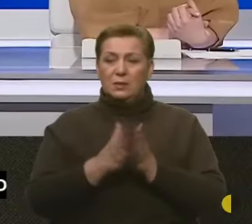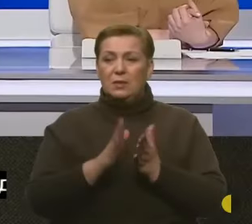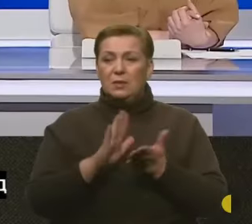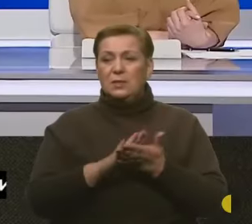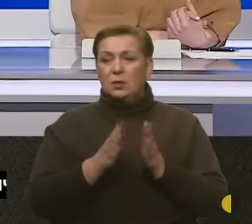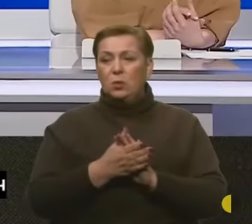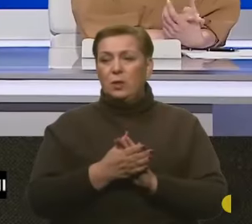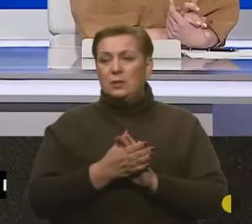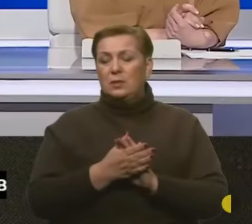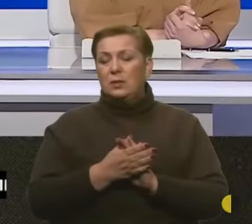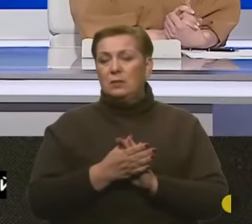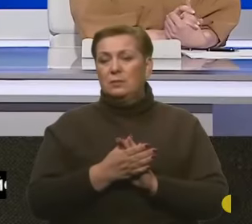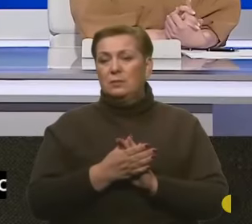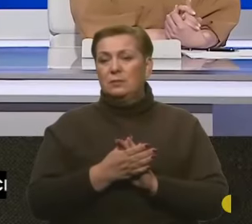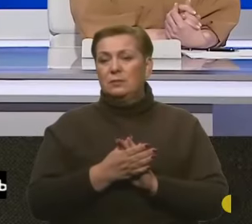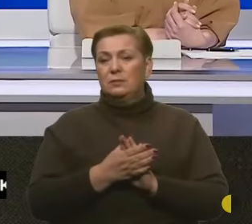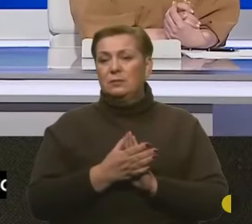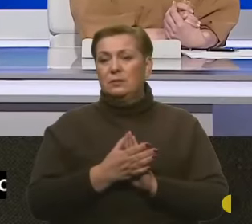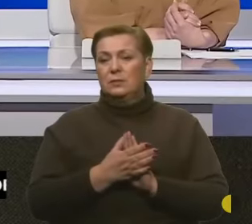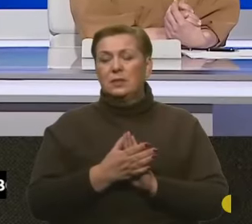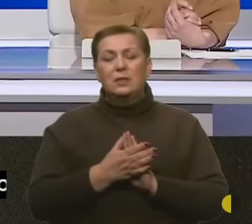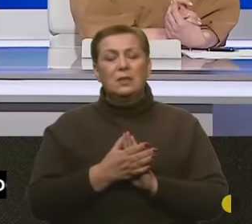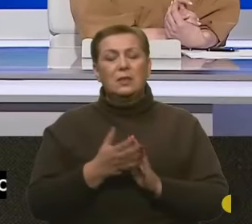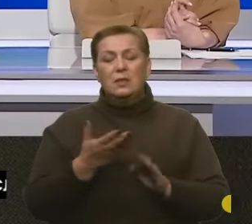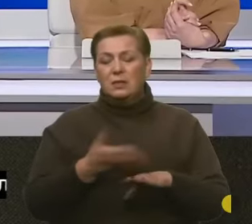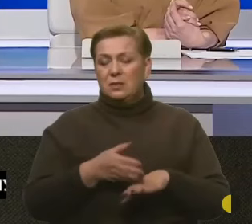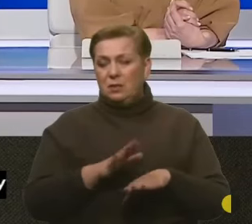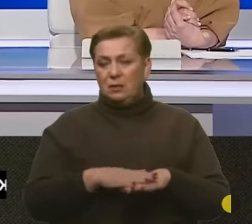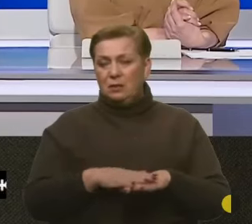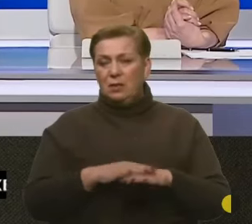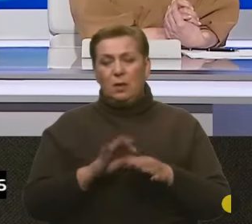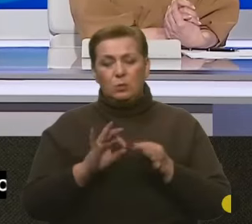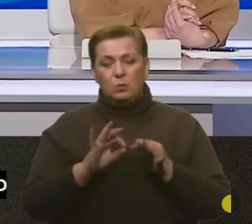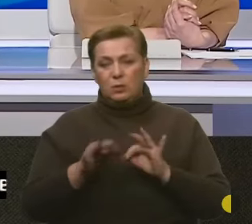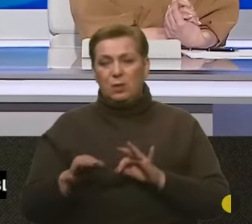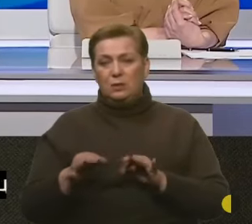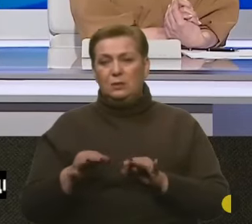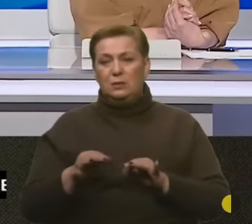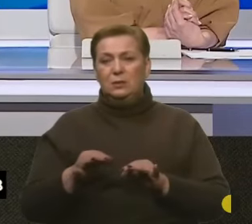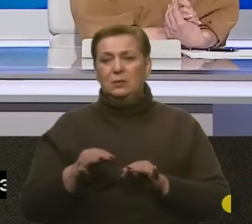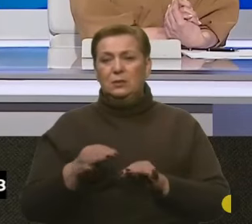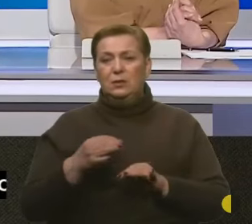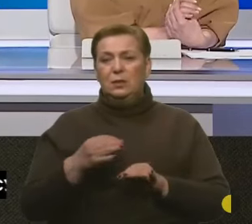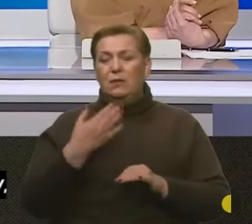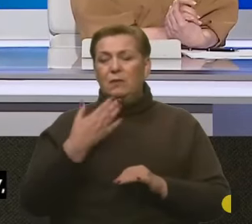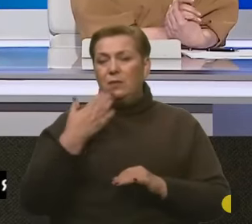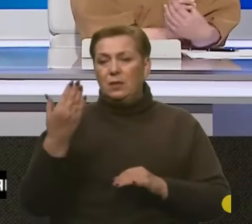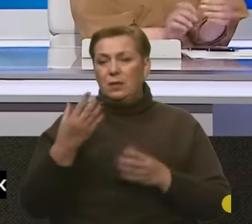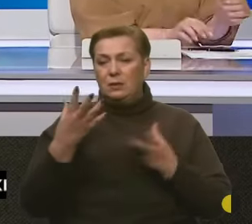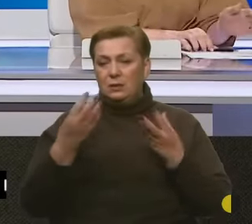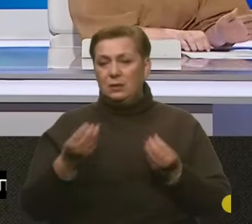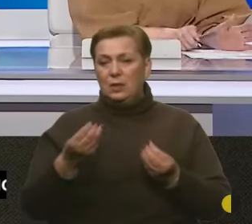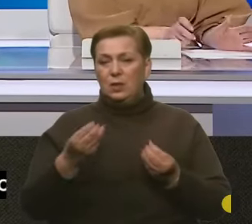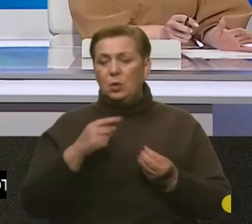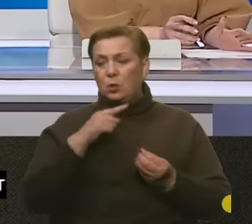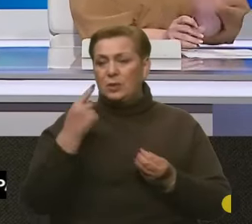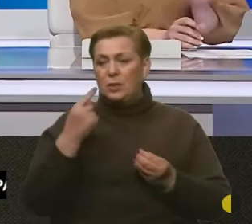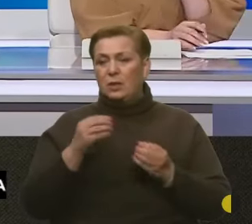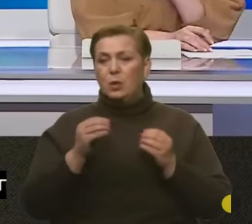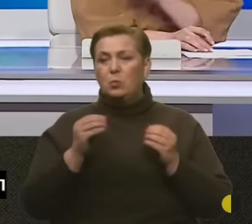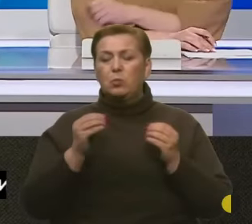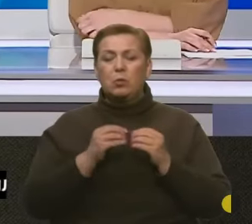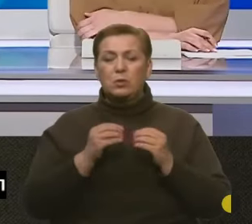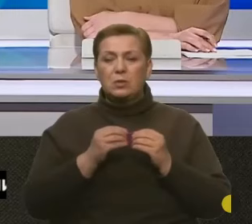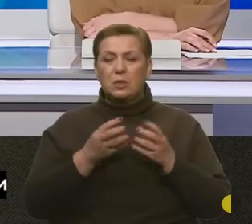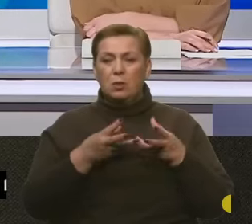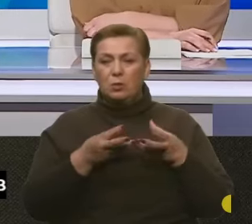складна, ускладнилася. В крайні дні росіяни постійно тиснуть,